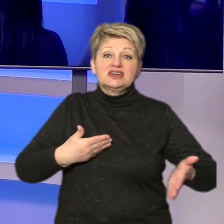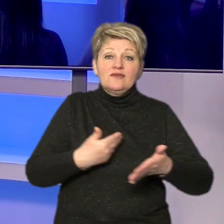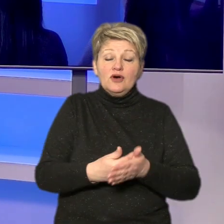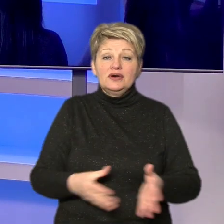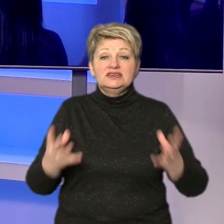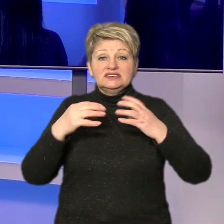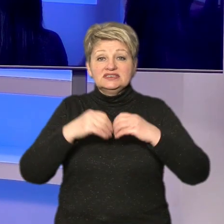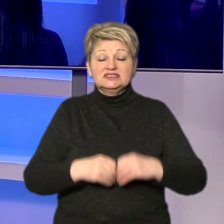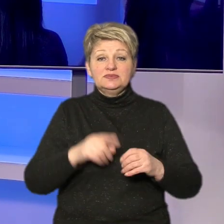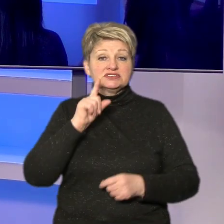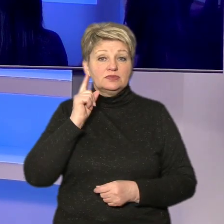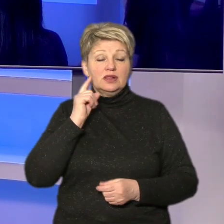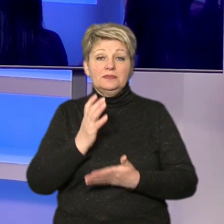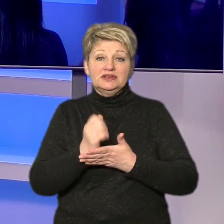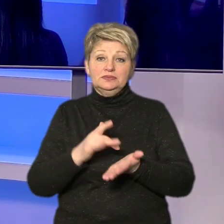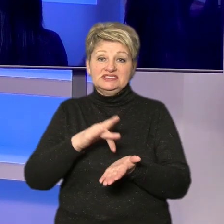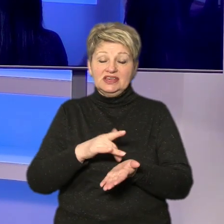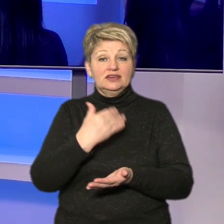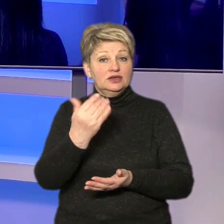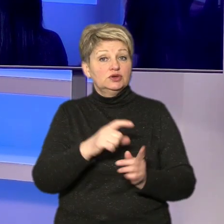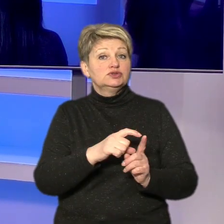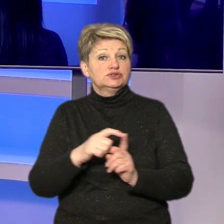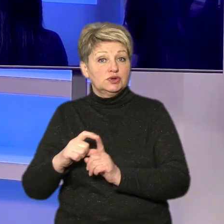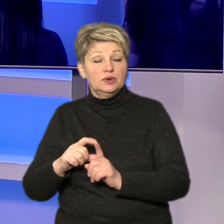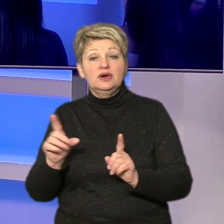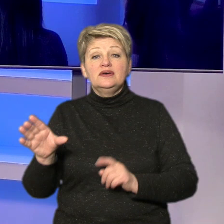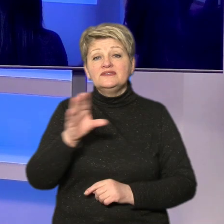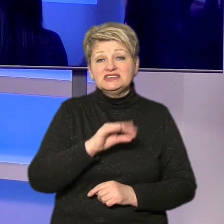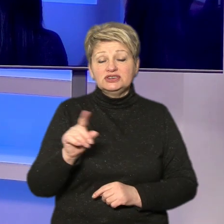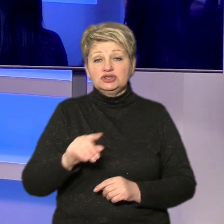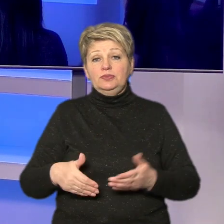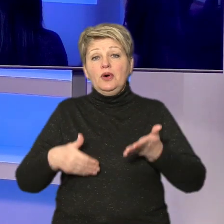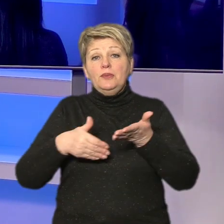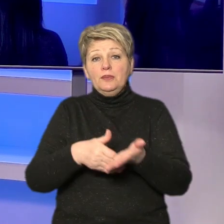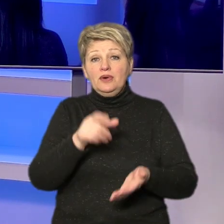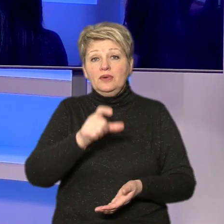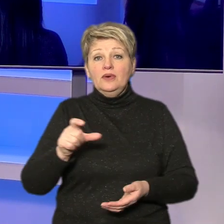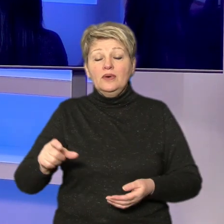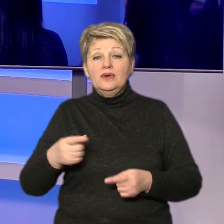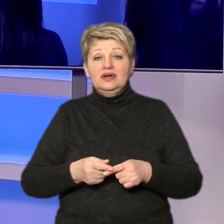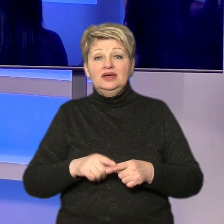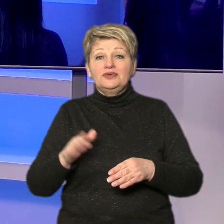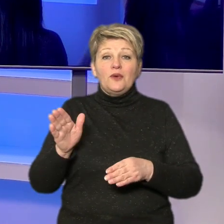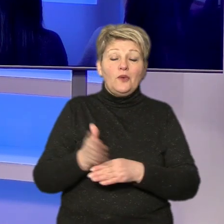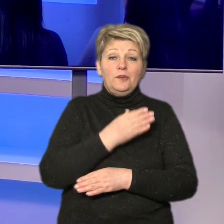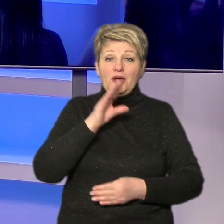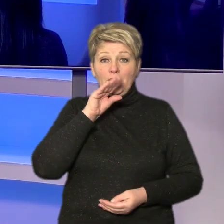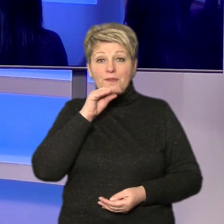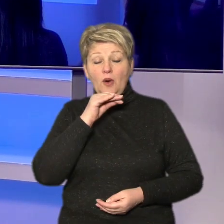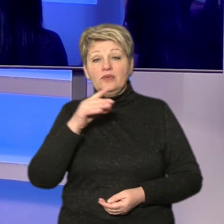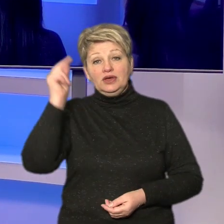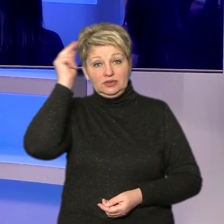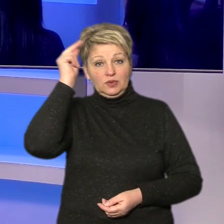Молодіжним ресурсним центром. За її словами, усе, аби допомогти охочим подолати мовний бар'єр та навчитися вільно володіти